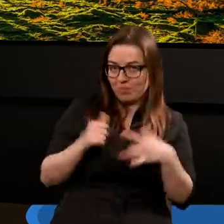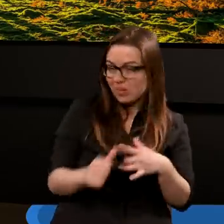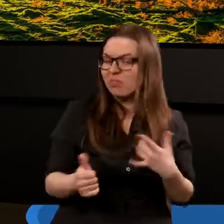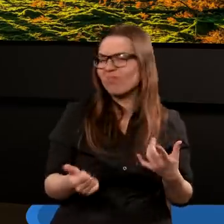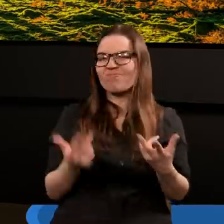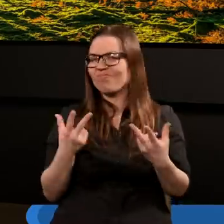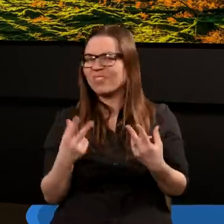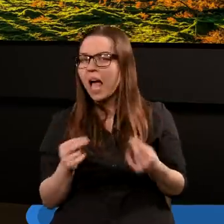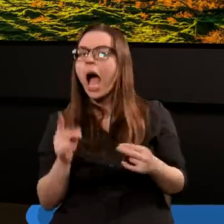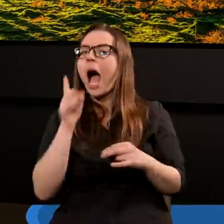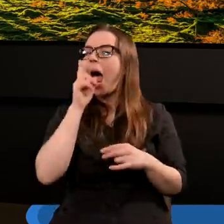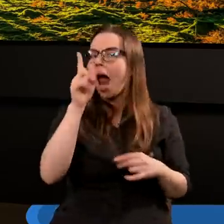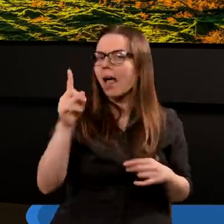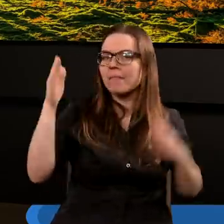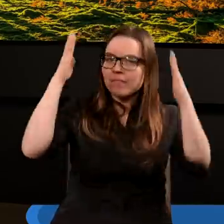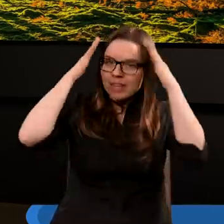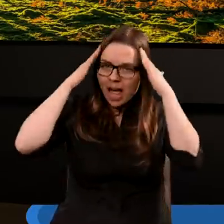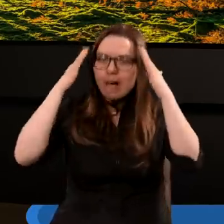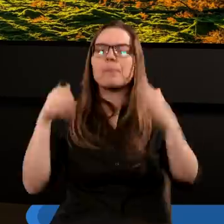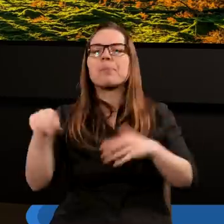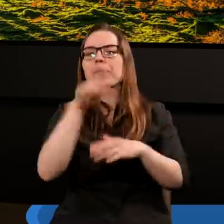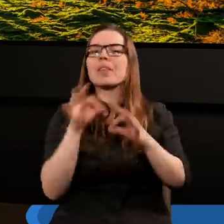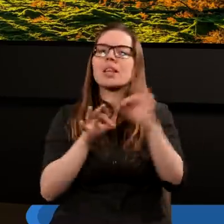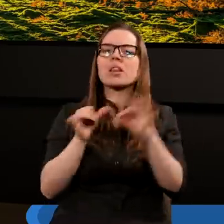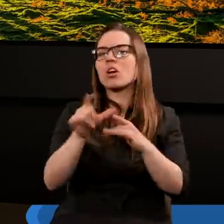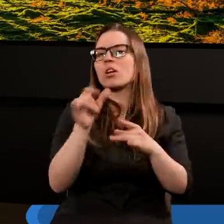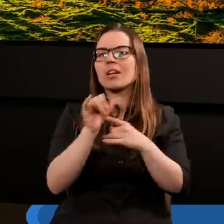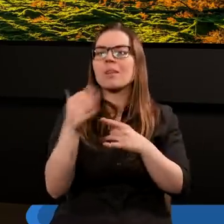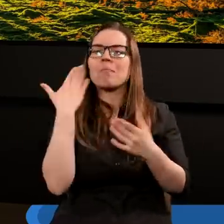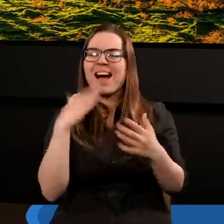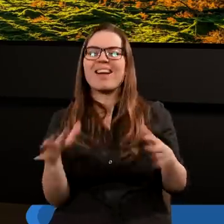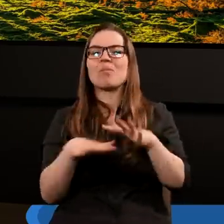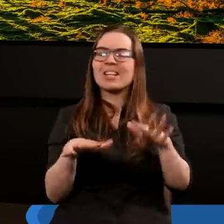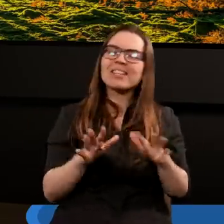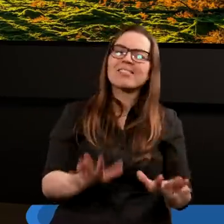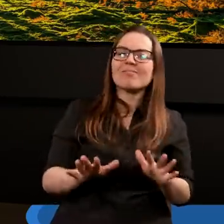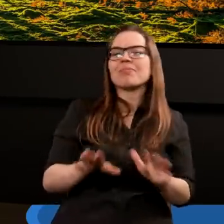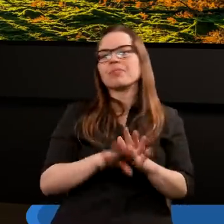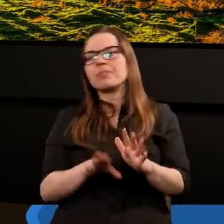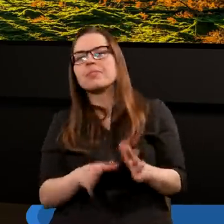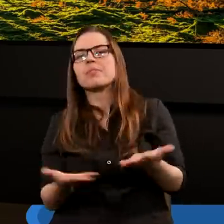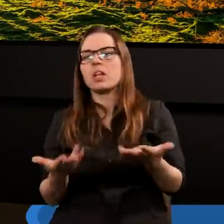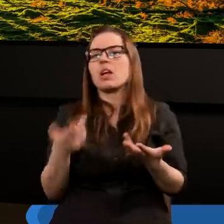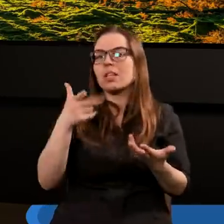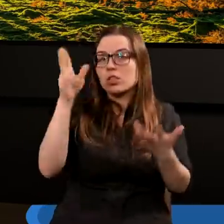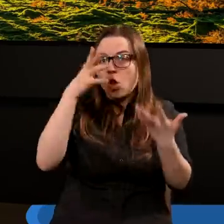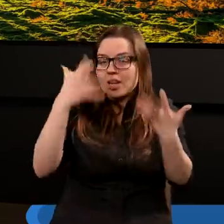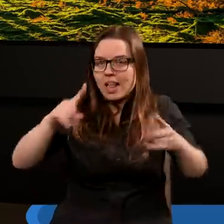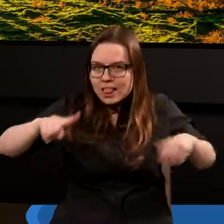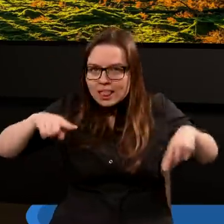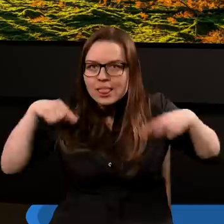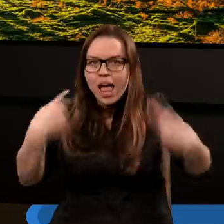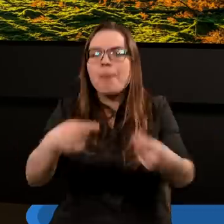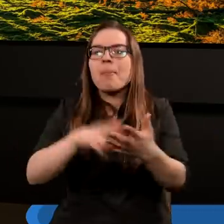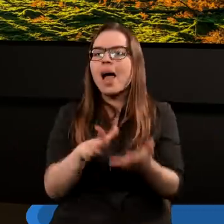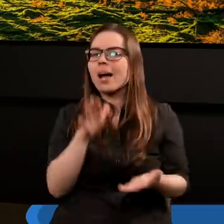ale wiemy z historii, że to było miejsce bardzo strategiczne, dlatego, że jeżeli ktokolwiek chciał napaść na